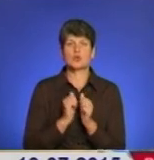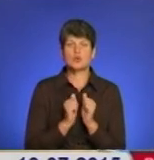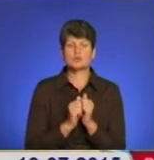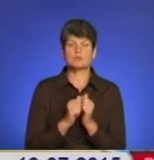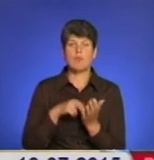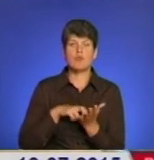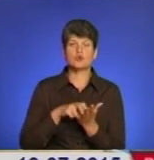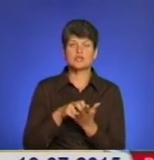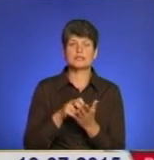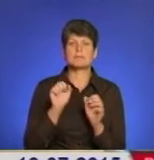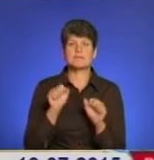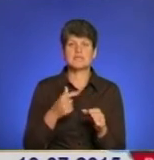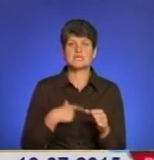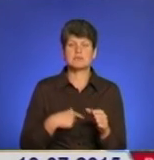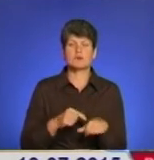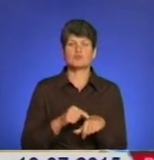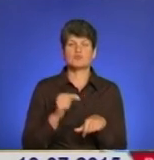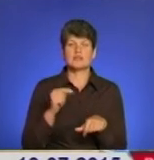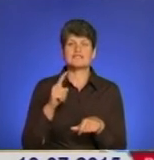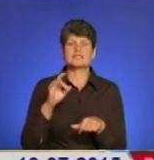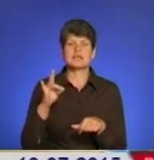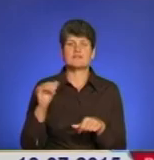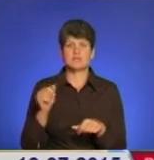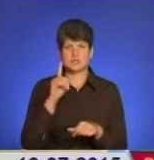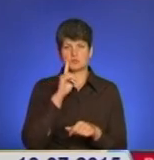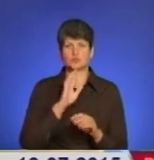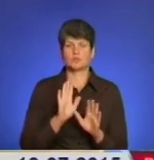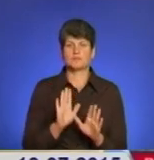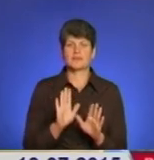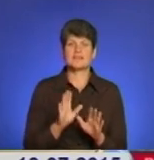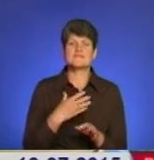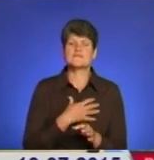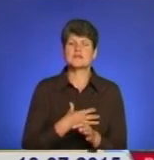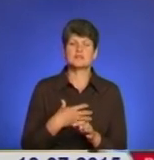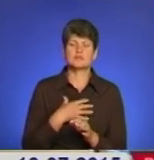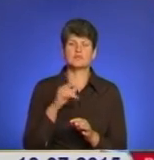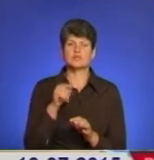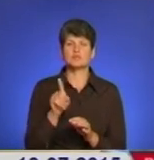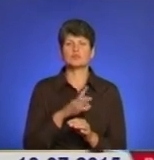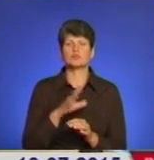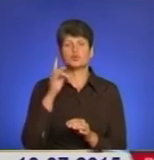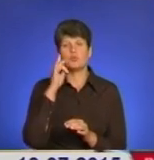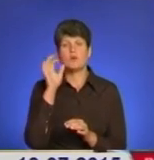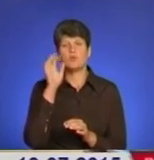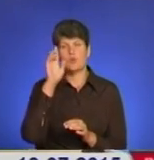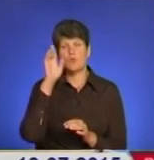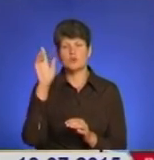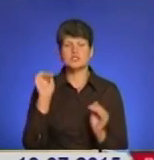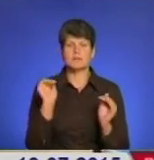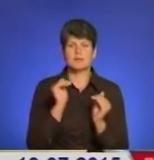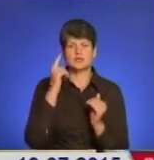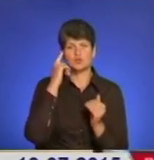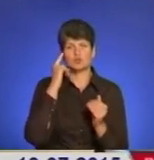себе міг почувати в зарваниці під час прощі комфортно. І найважливіше, щоб він думав про Боже і менше думав про